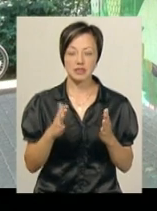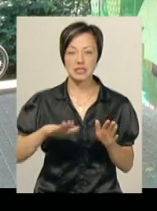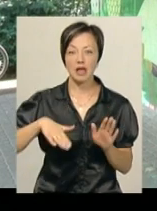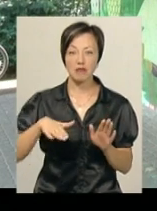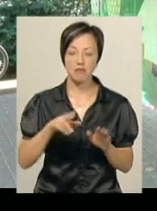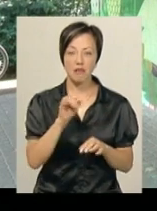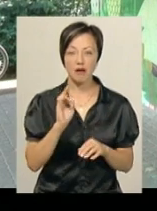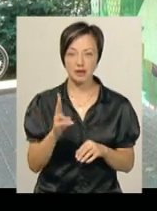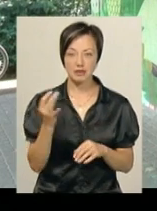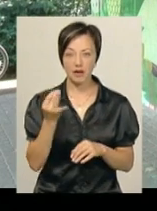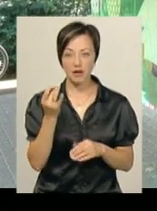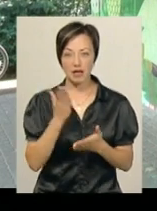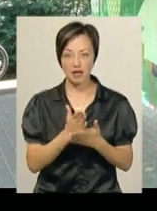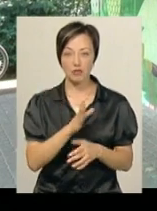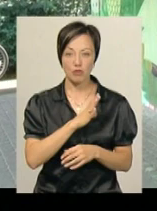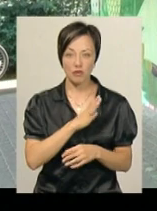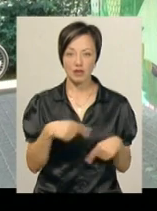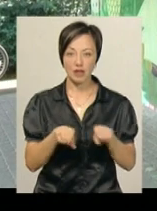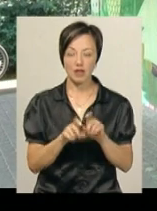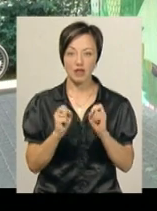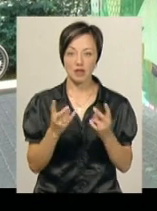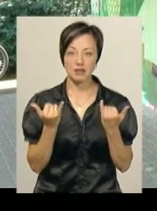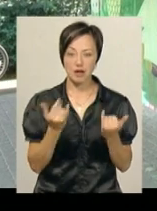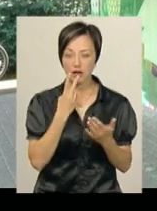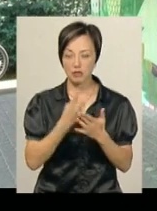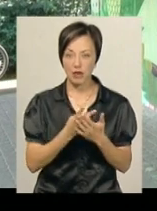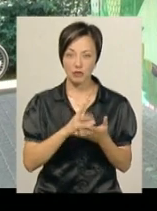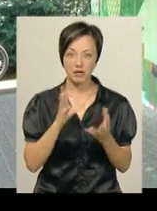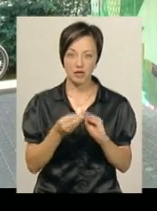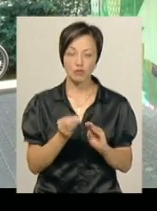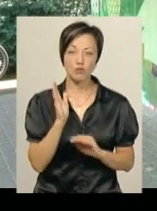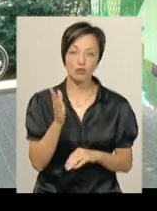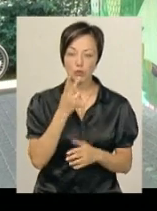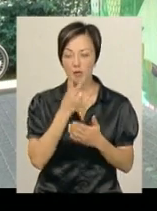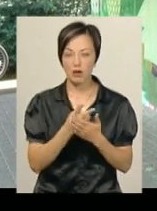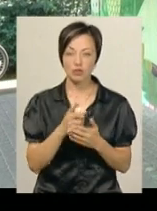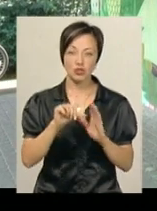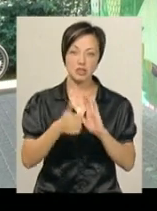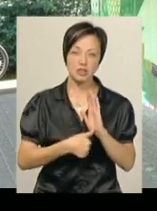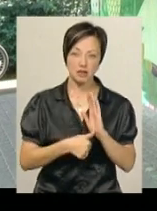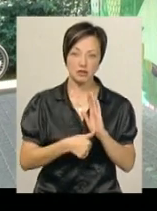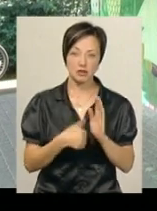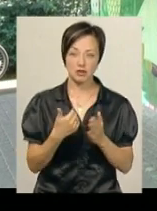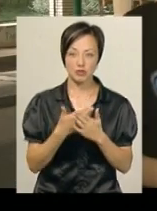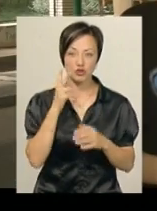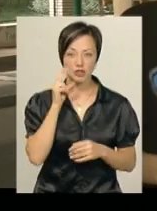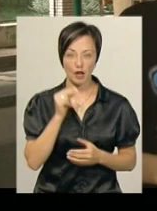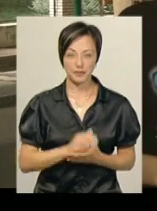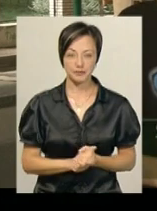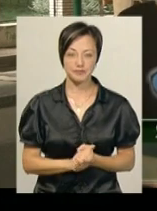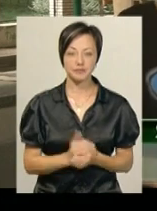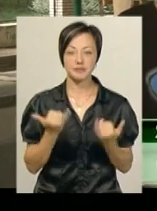він є, він був такий, як зараз тут ви бачите, а в принципі, який він буде, ви побачите там вже з 16-го, наприклад, числа».